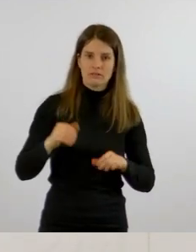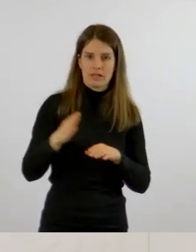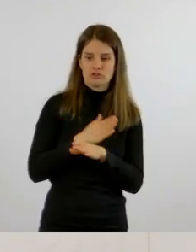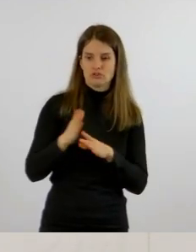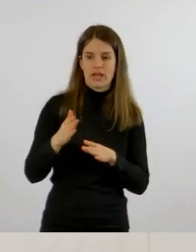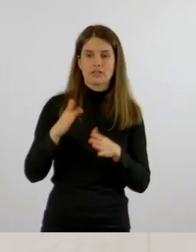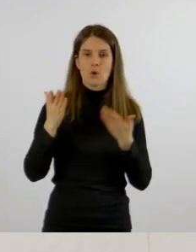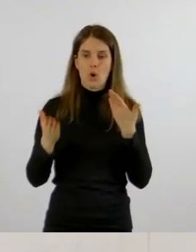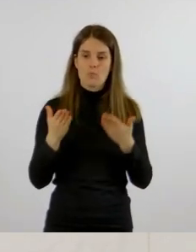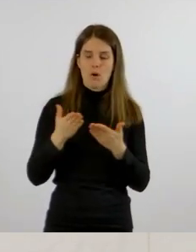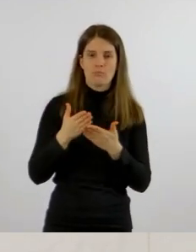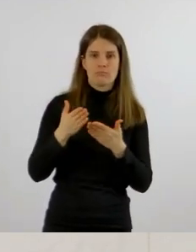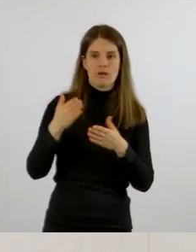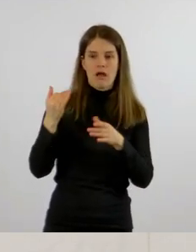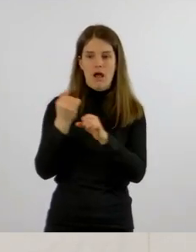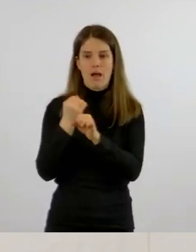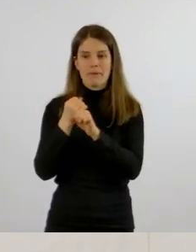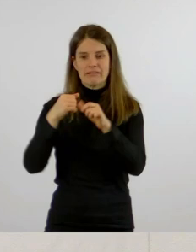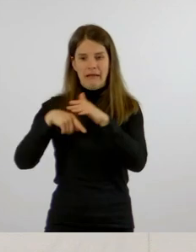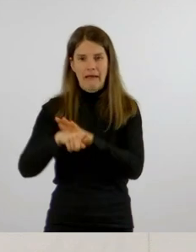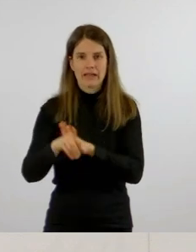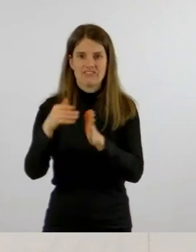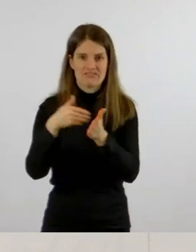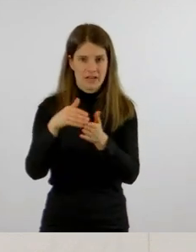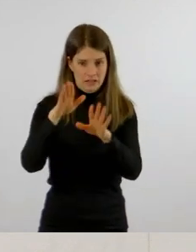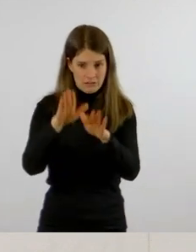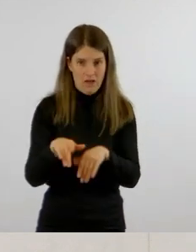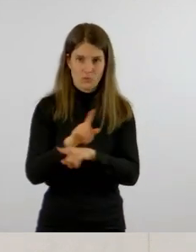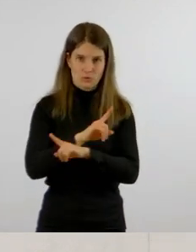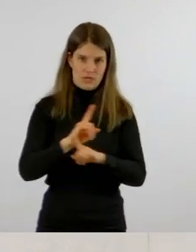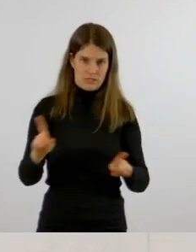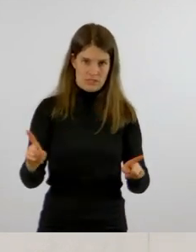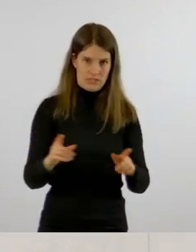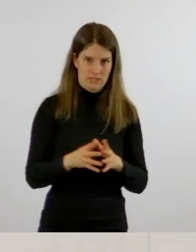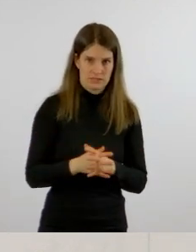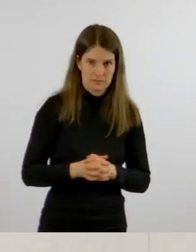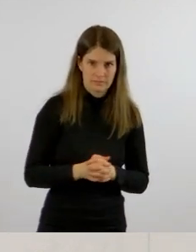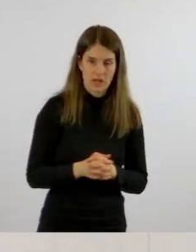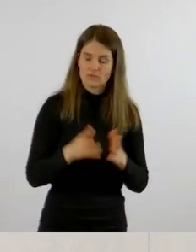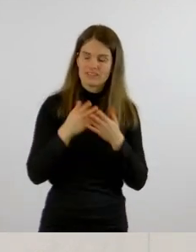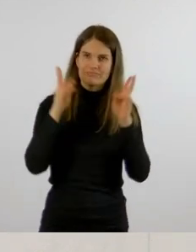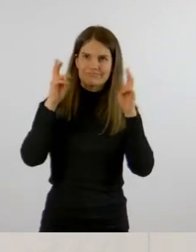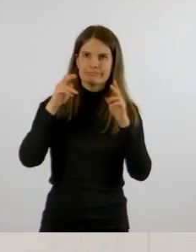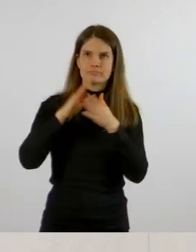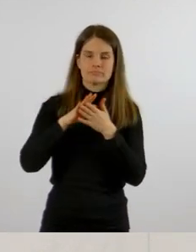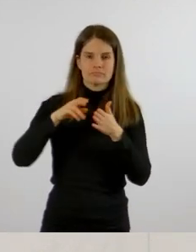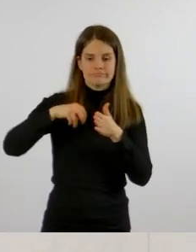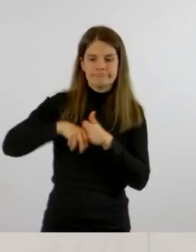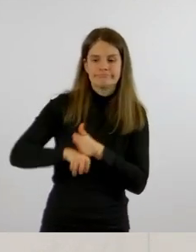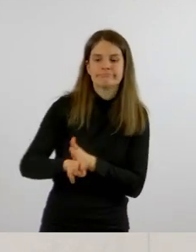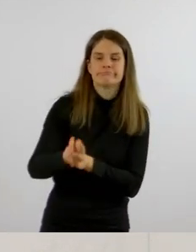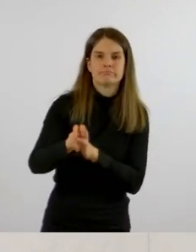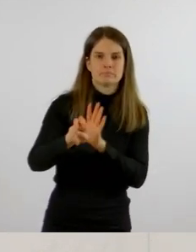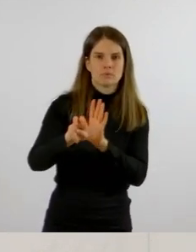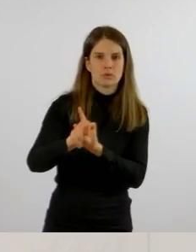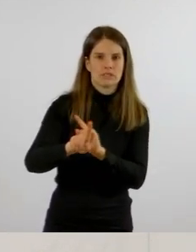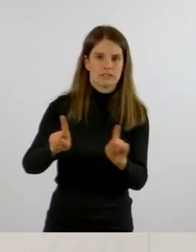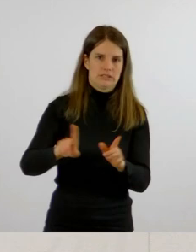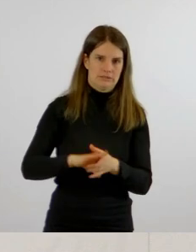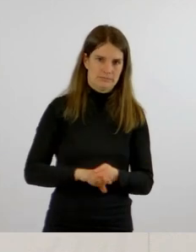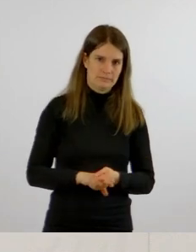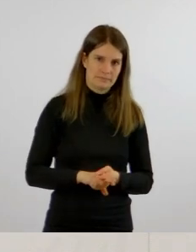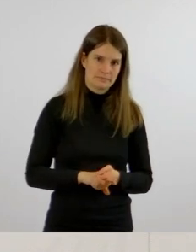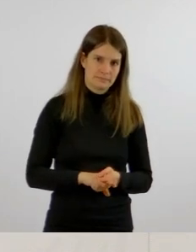Ungeimpfte in diesen Einrichtungen, die davon betroffen sind, ausgesprochen wird oder nicht. Und